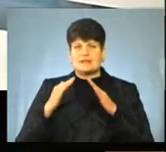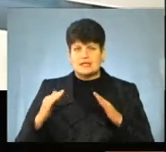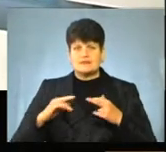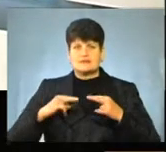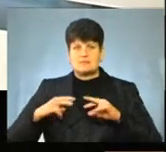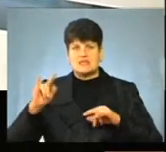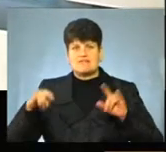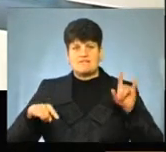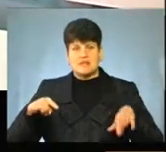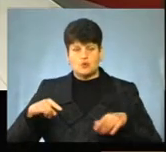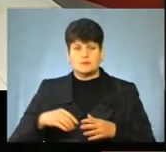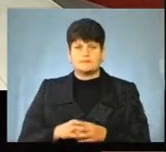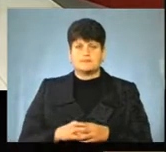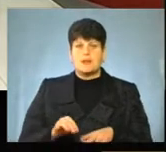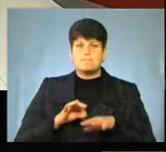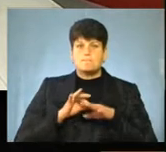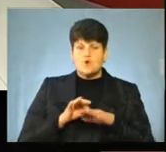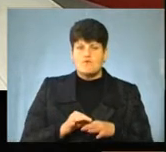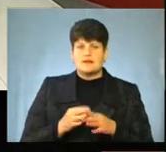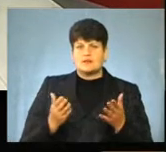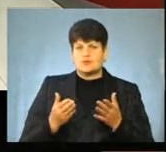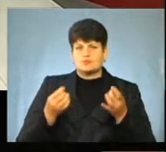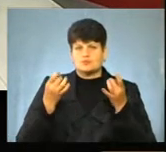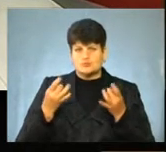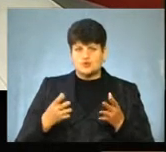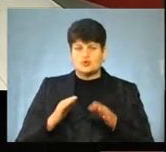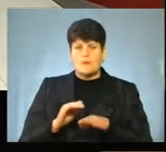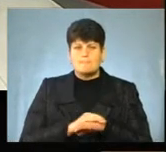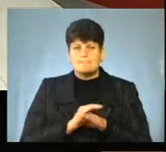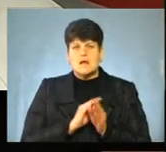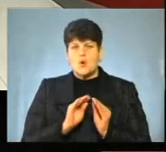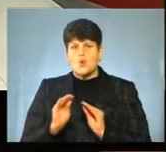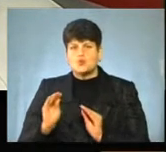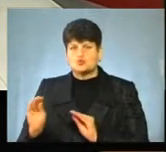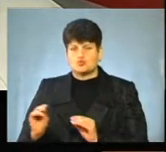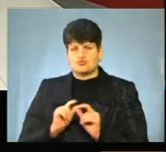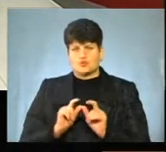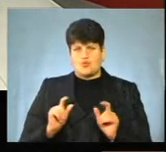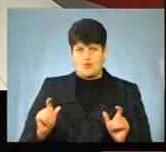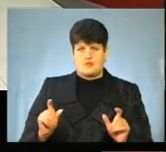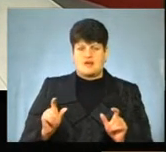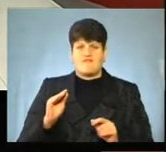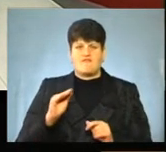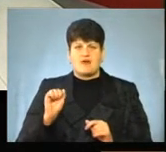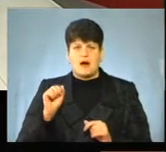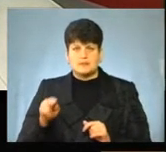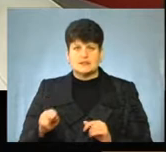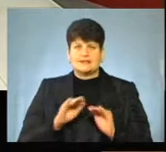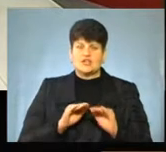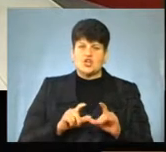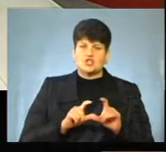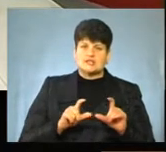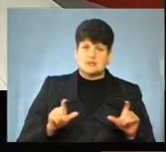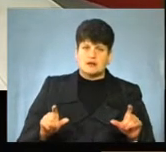замінні вікон, проведення якогось елементарного благоустрою в школах, в ФАПах, в дитячих